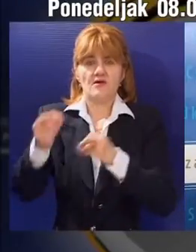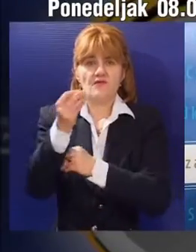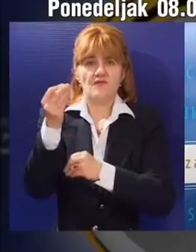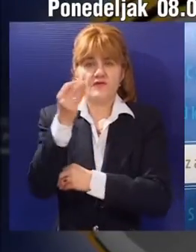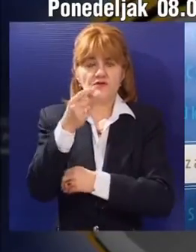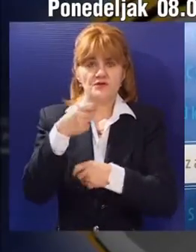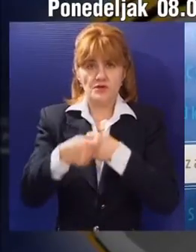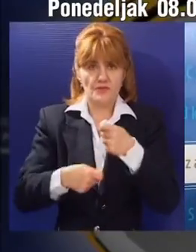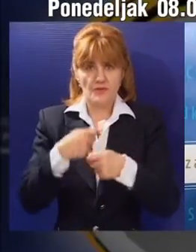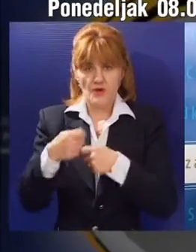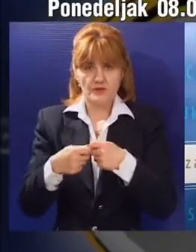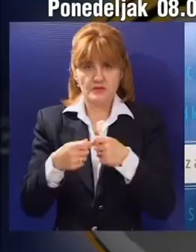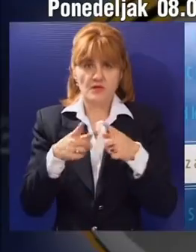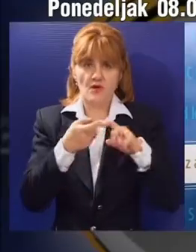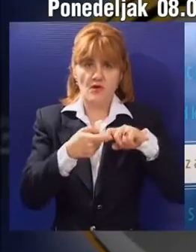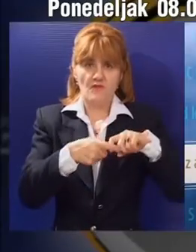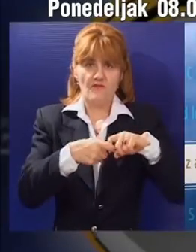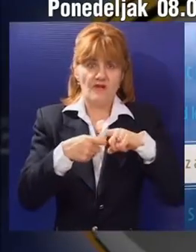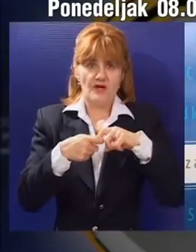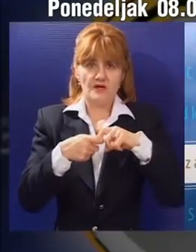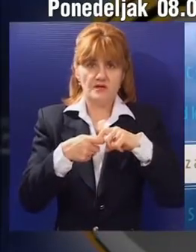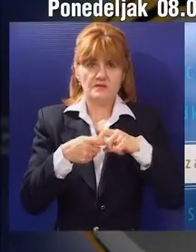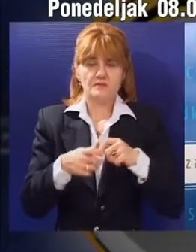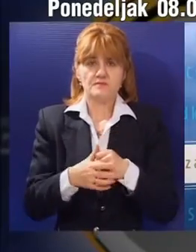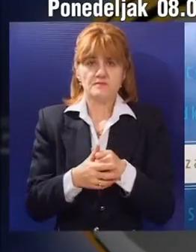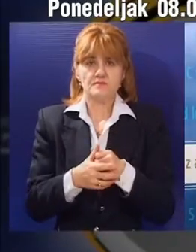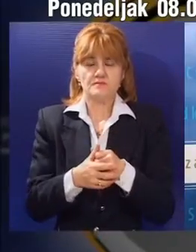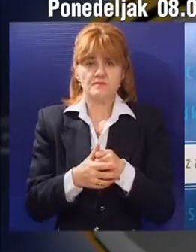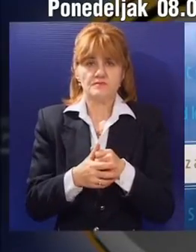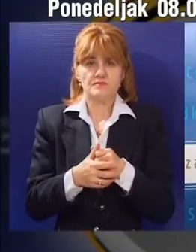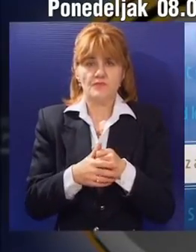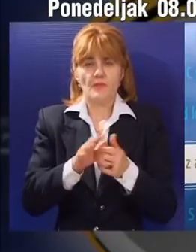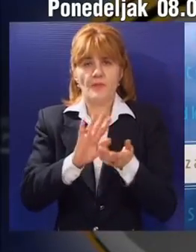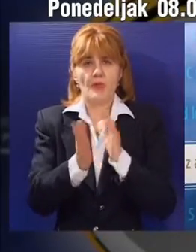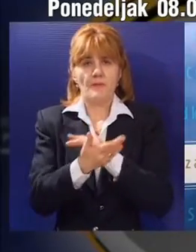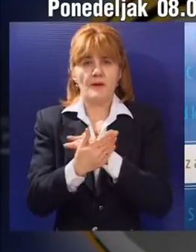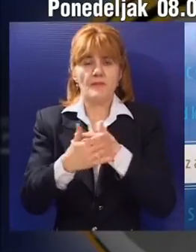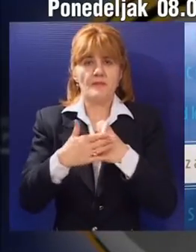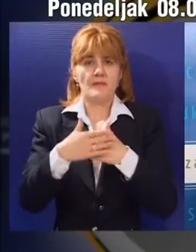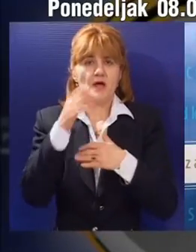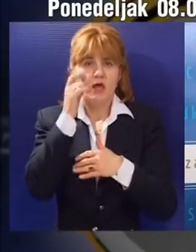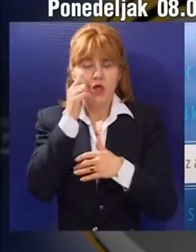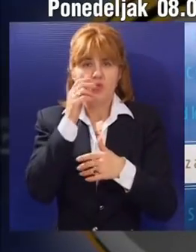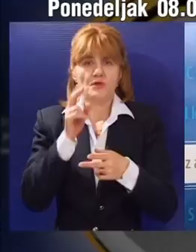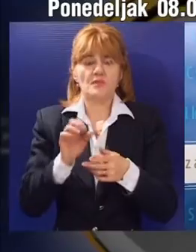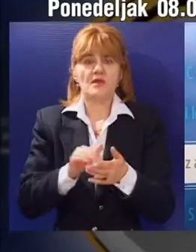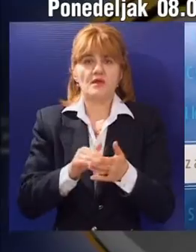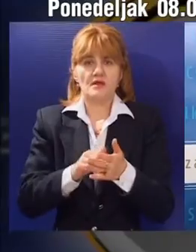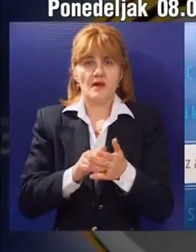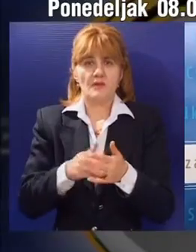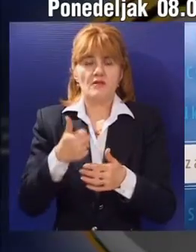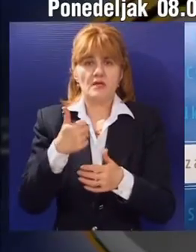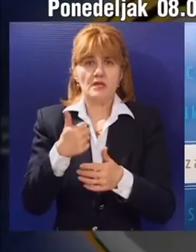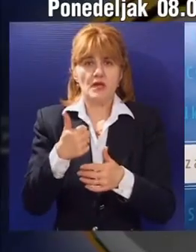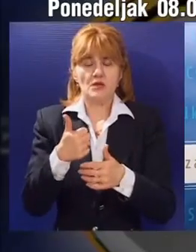taj deo koji je okrenut prema građanima, da uspostavimo jednu